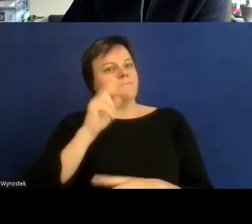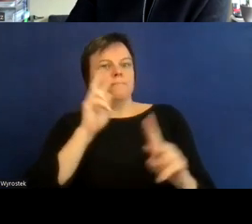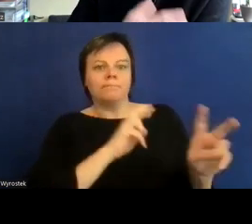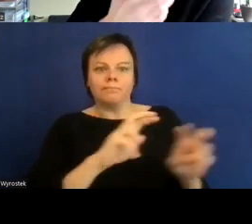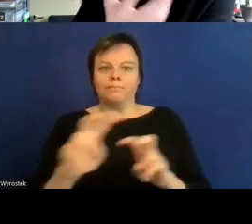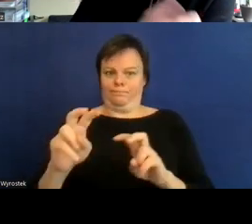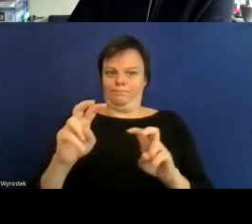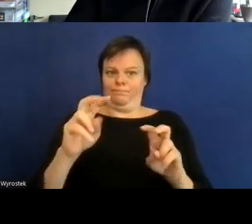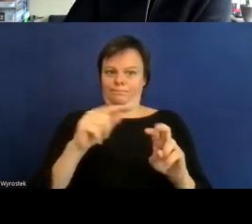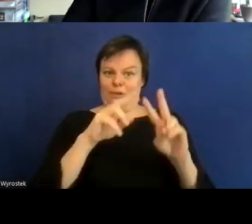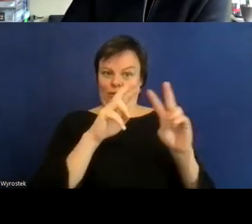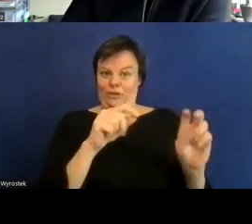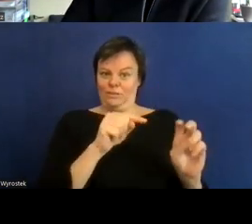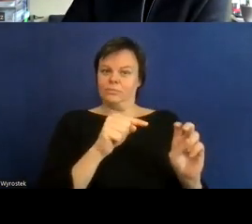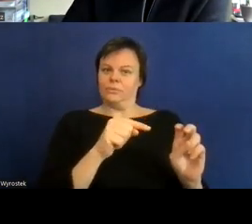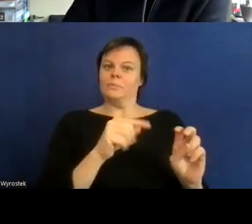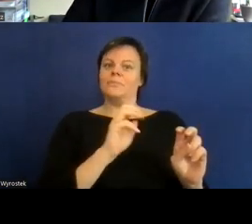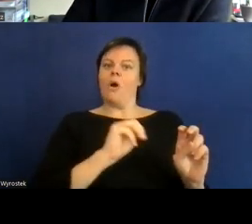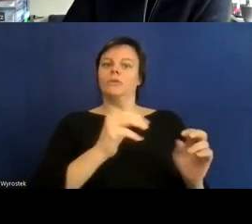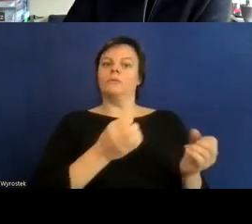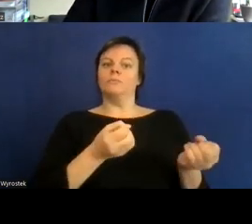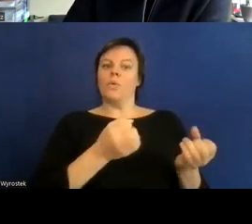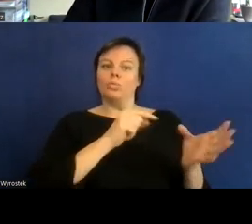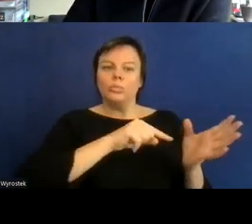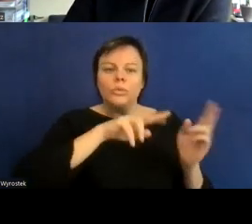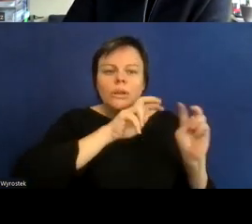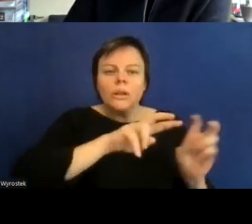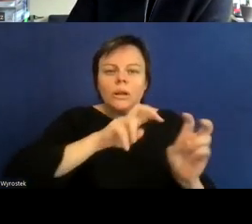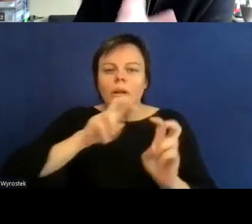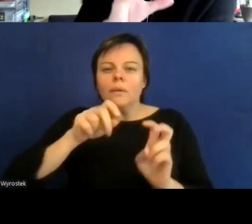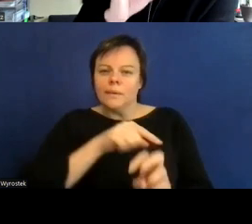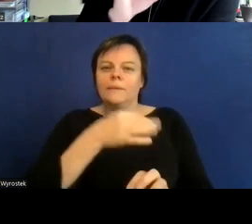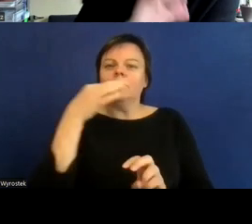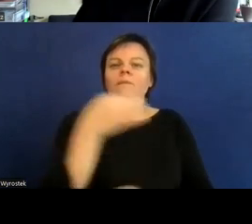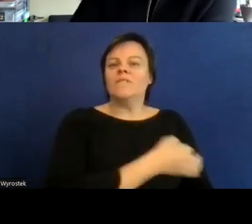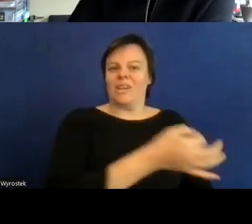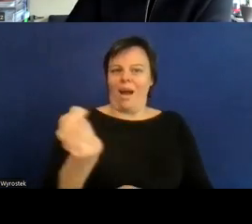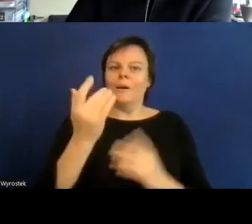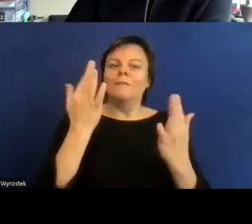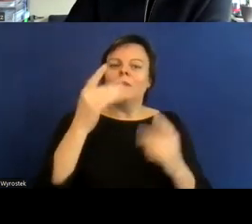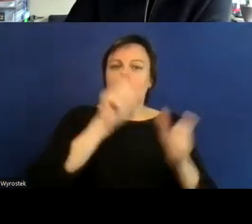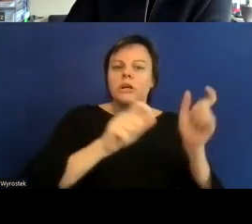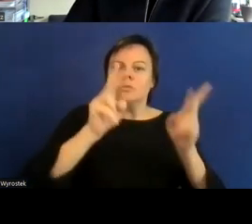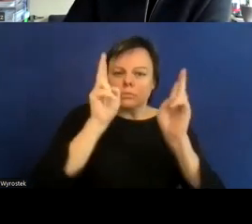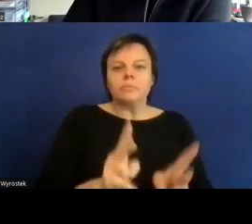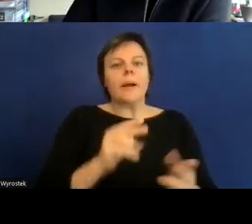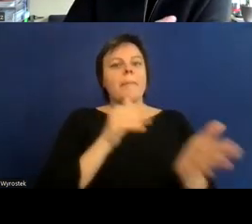hat wie viele menschen tatsächlich diese barrierefrei features barrierefreiheitsfeatures die in den in